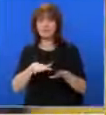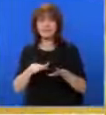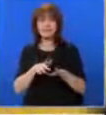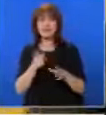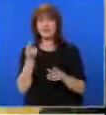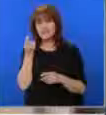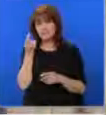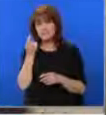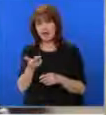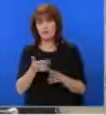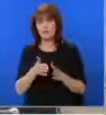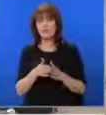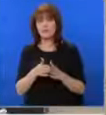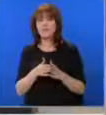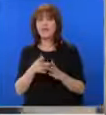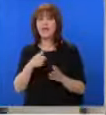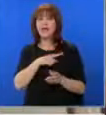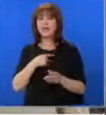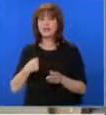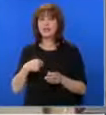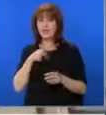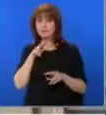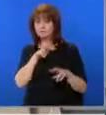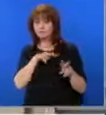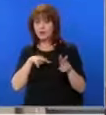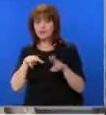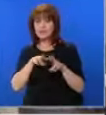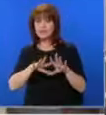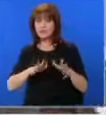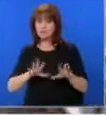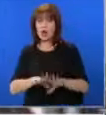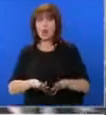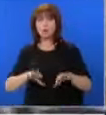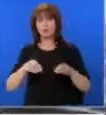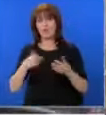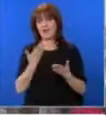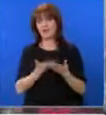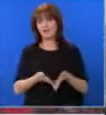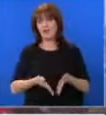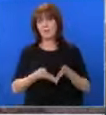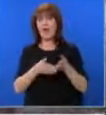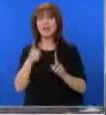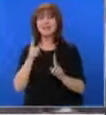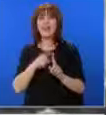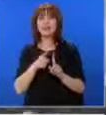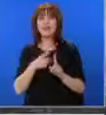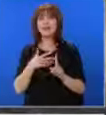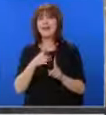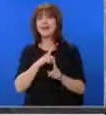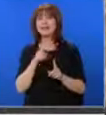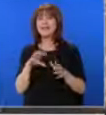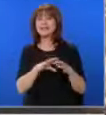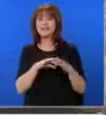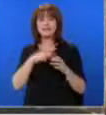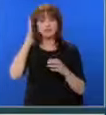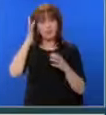този регион коментират специалисти. Китай обяви, че следи ситуацията и е готов да предложи помощ. Тайван има независимо правителство от